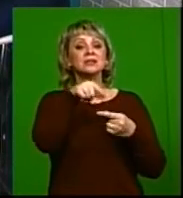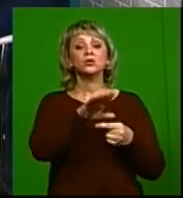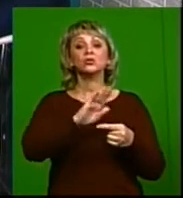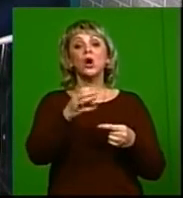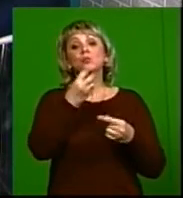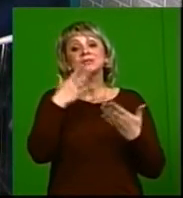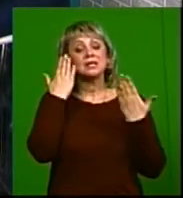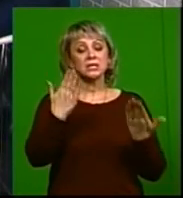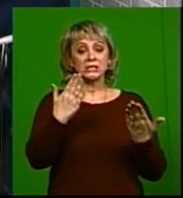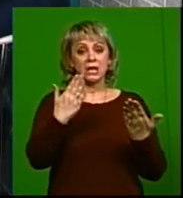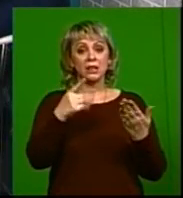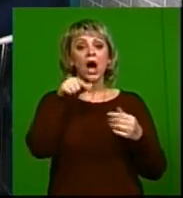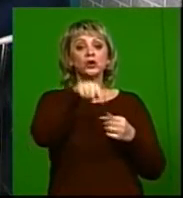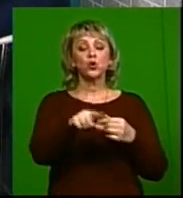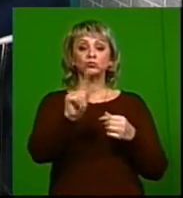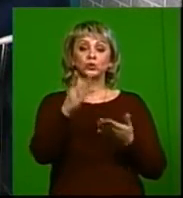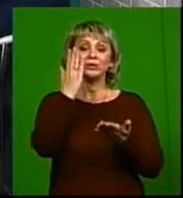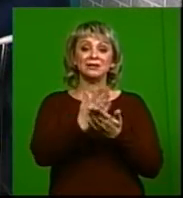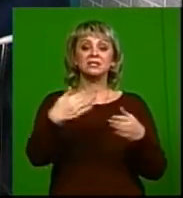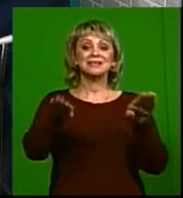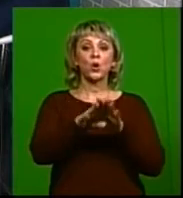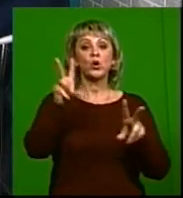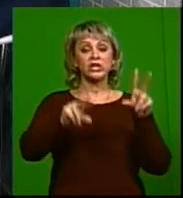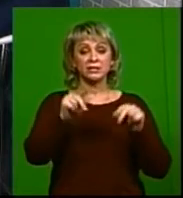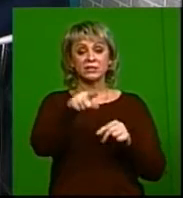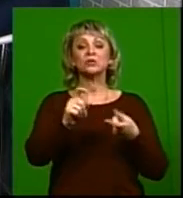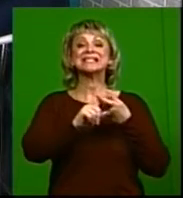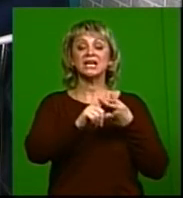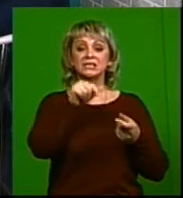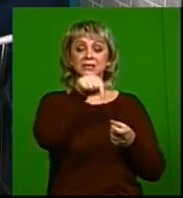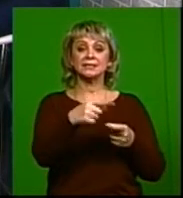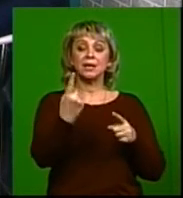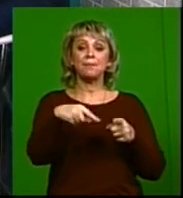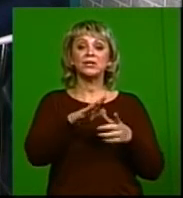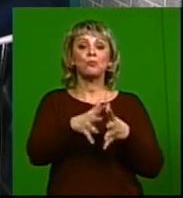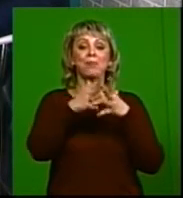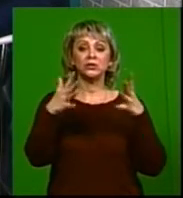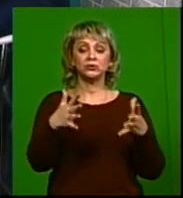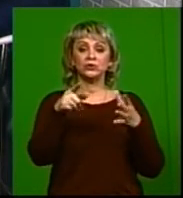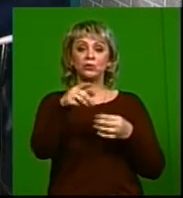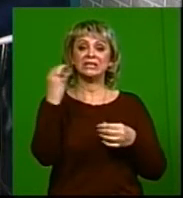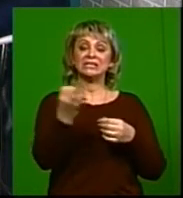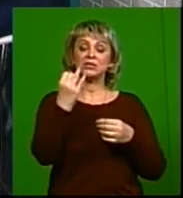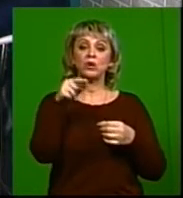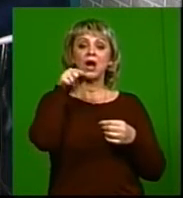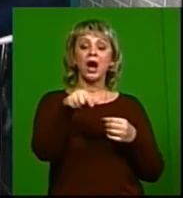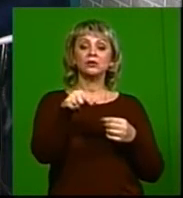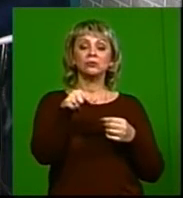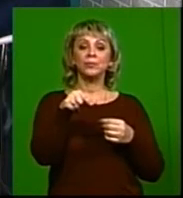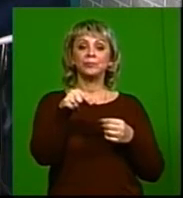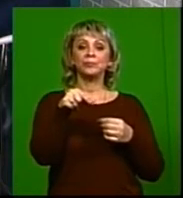жаловался, он просто не знал о том, что вот есть такой риск. И он заразился. И, понимаете, вот большинство истории, оно вот